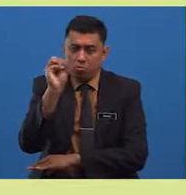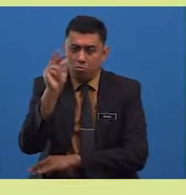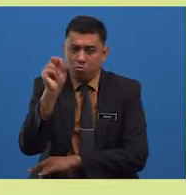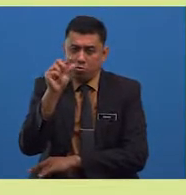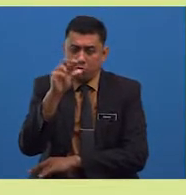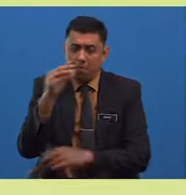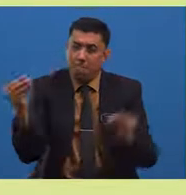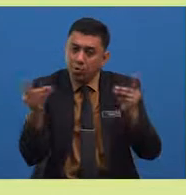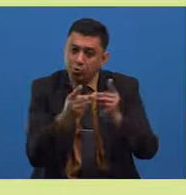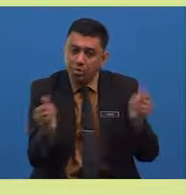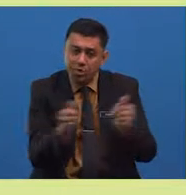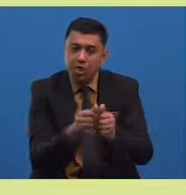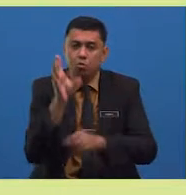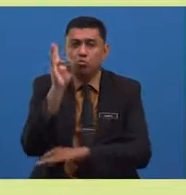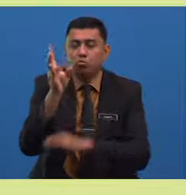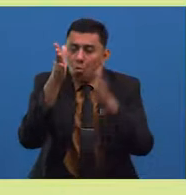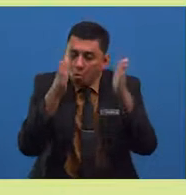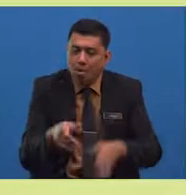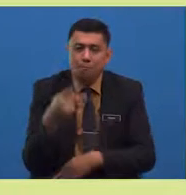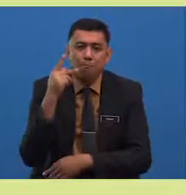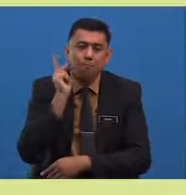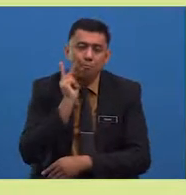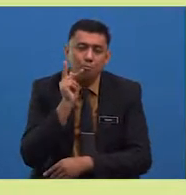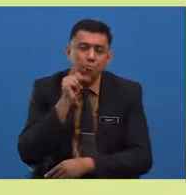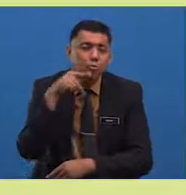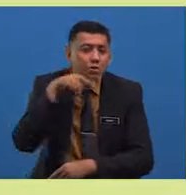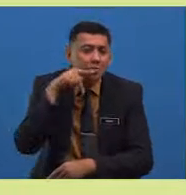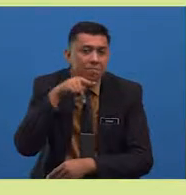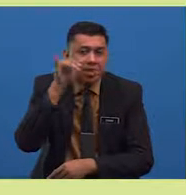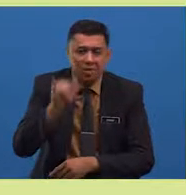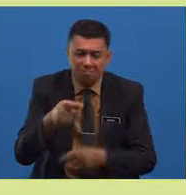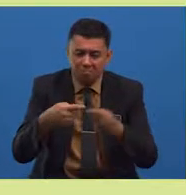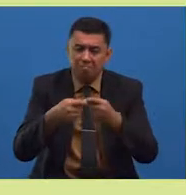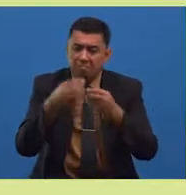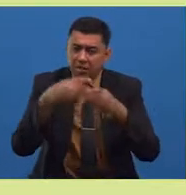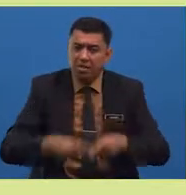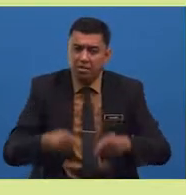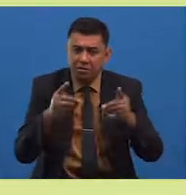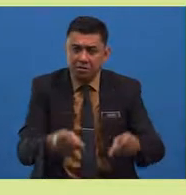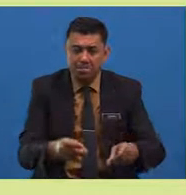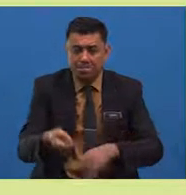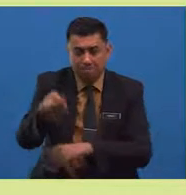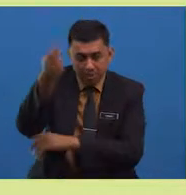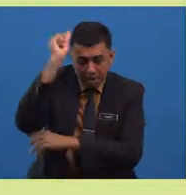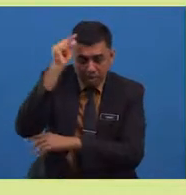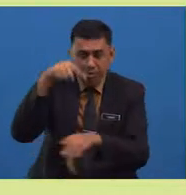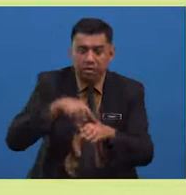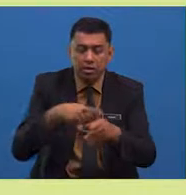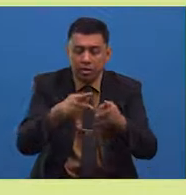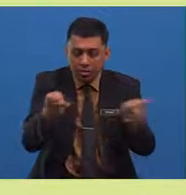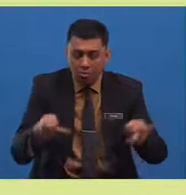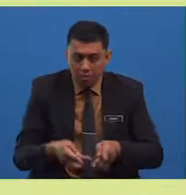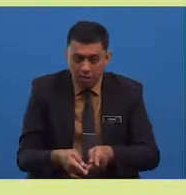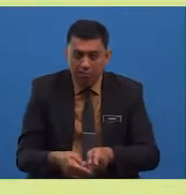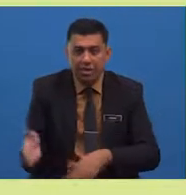tujuh orang puteri yang sedang mandi di kolam ikannya. Si